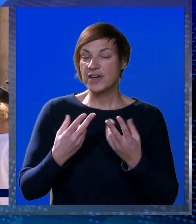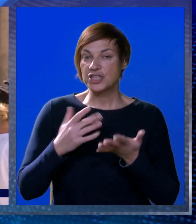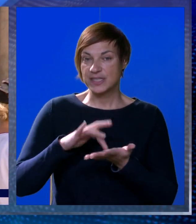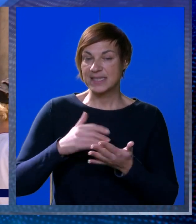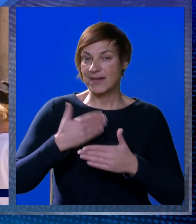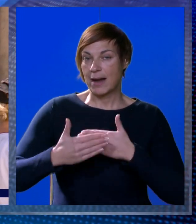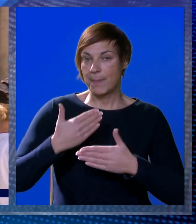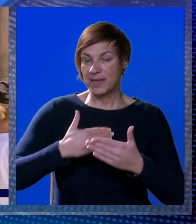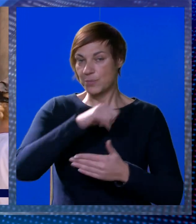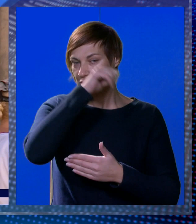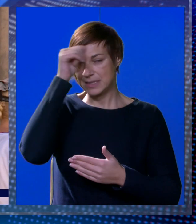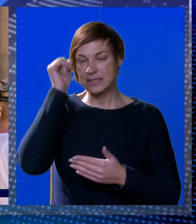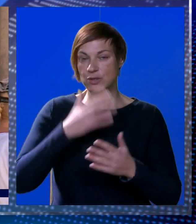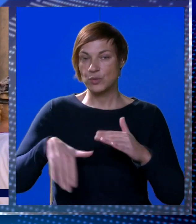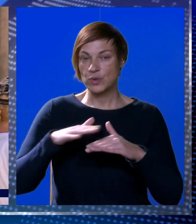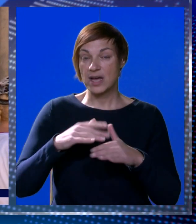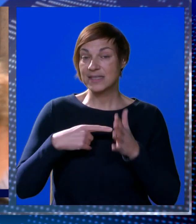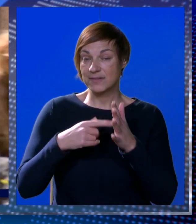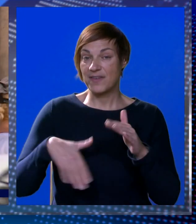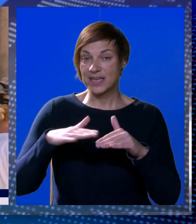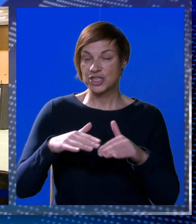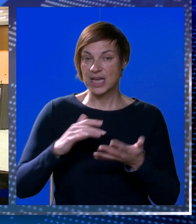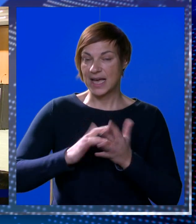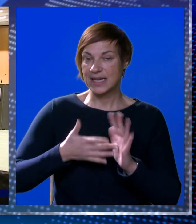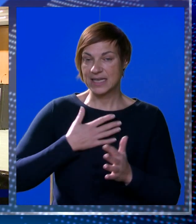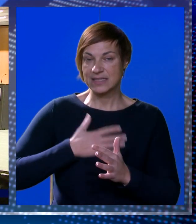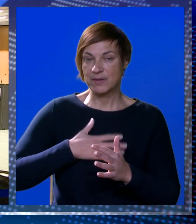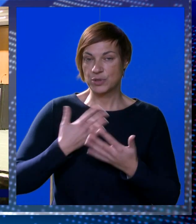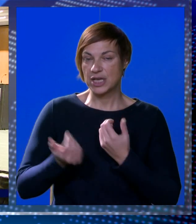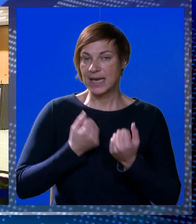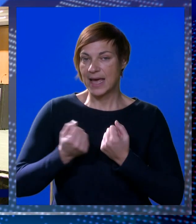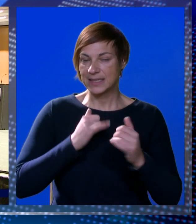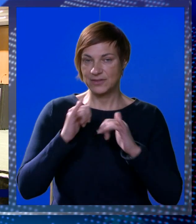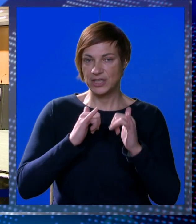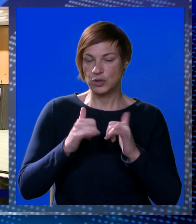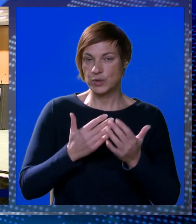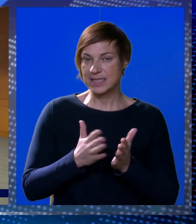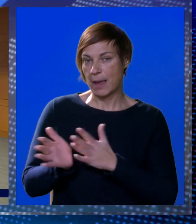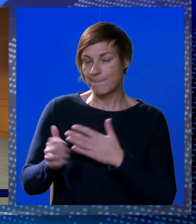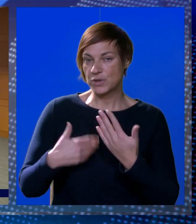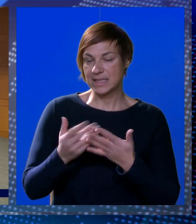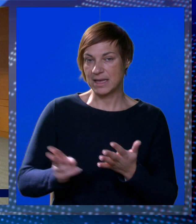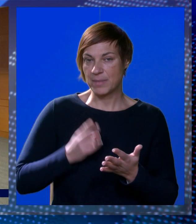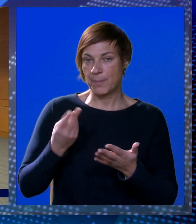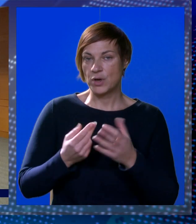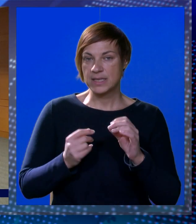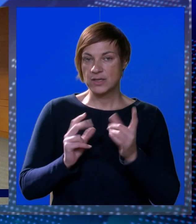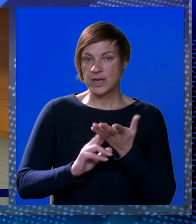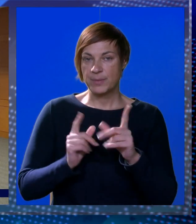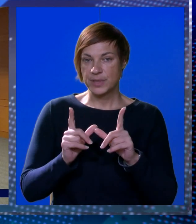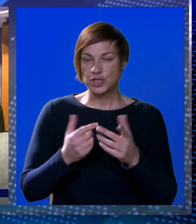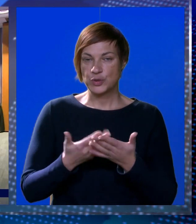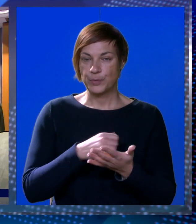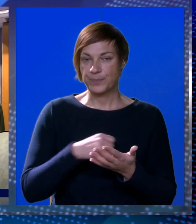Naglasak je stavljen na pred i po sezonu u kojima je rast puno primjetniji, ali i na sve poželjniji aktivni turizam. Posebno se time ponose u